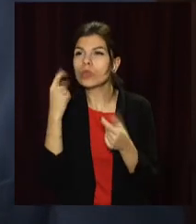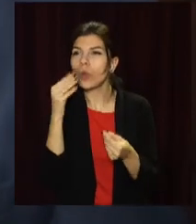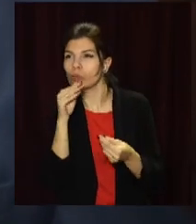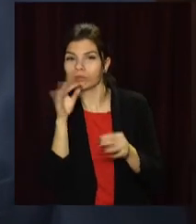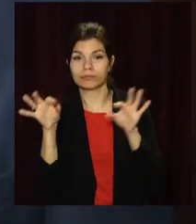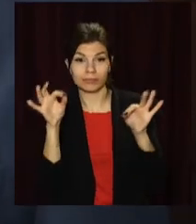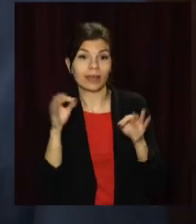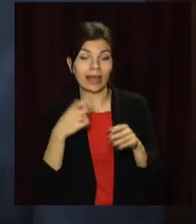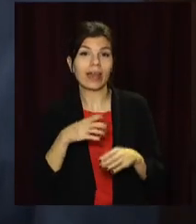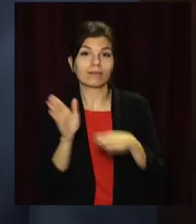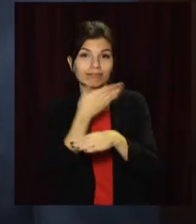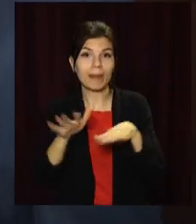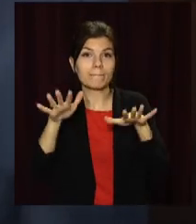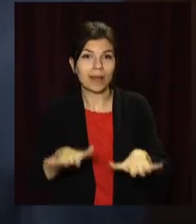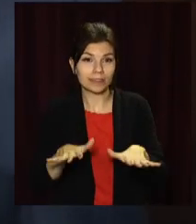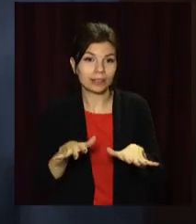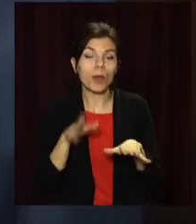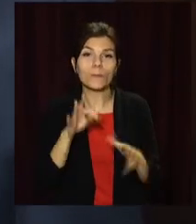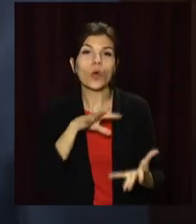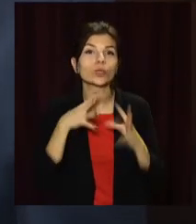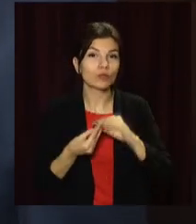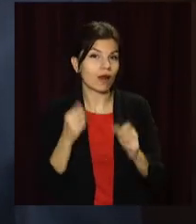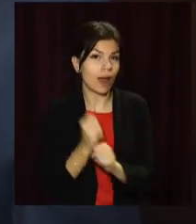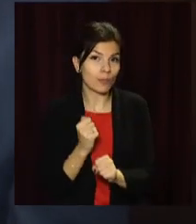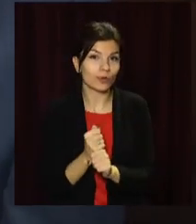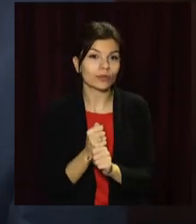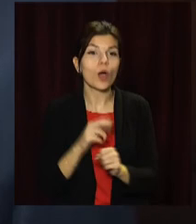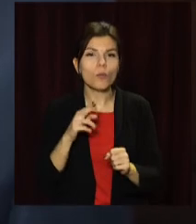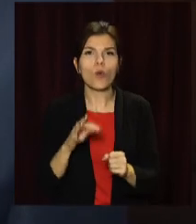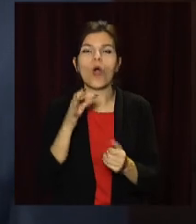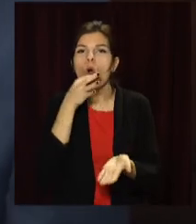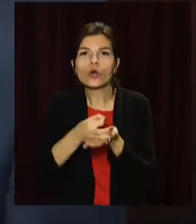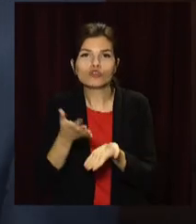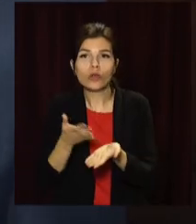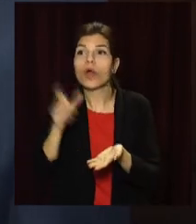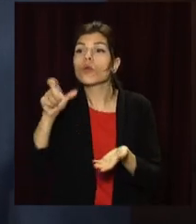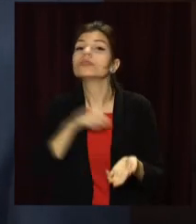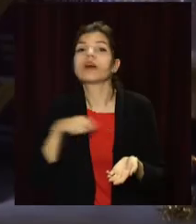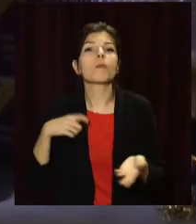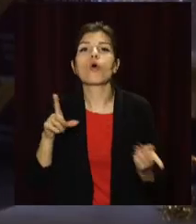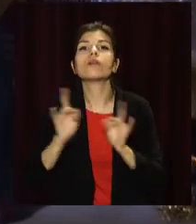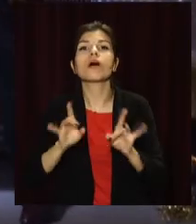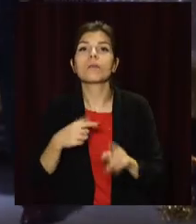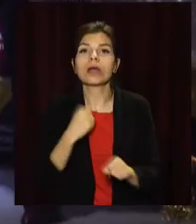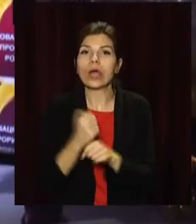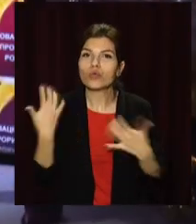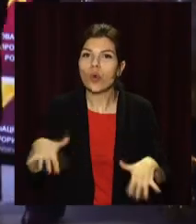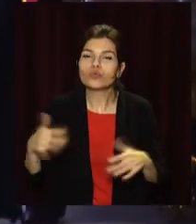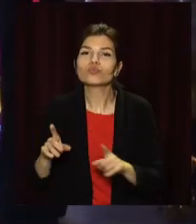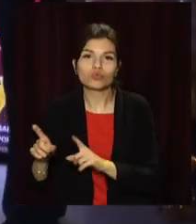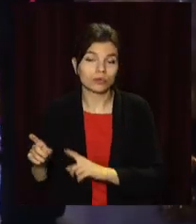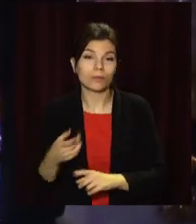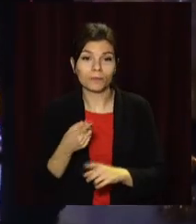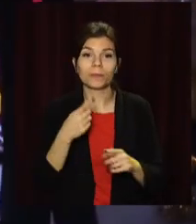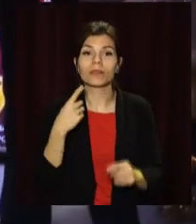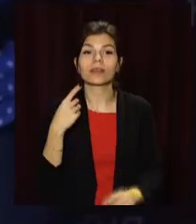розпределення місць. По результатам роботи, по відчутам самих номінантів, проділаної роботи. Цьогоріч у Дніпрі обласний